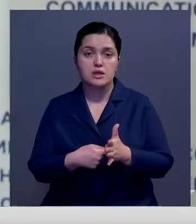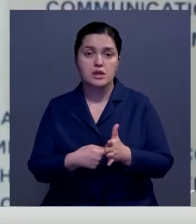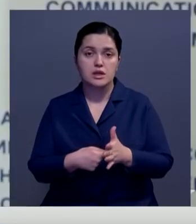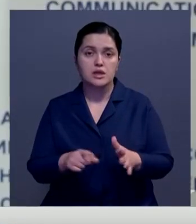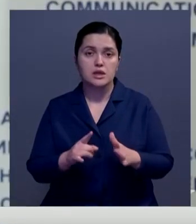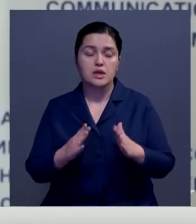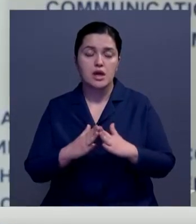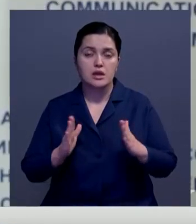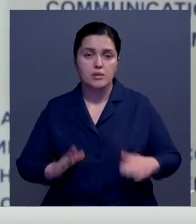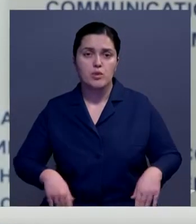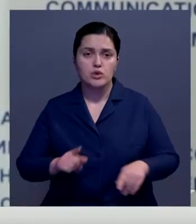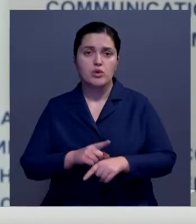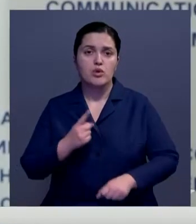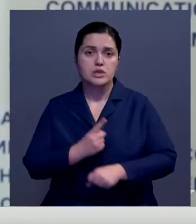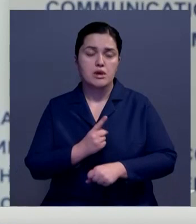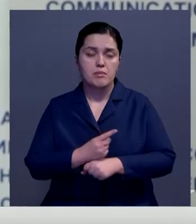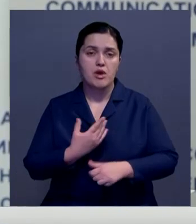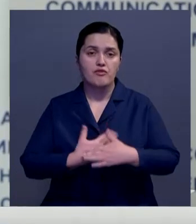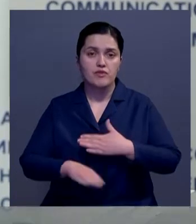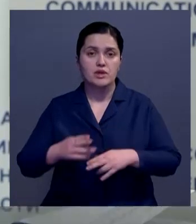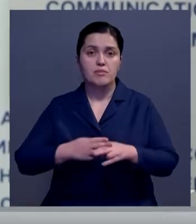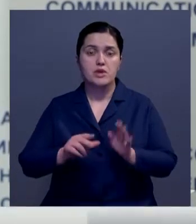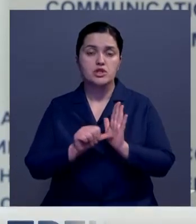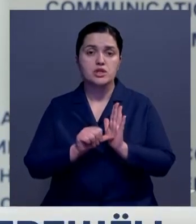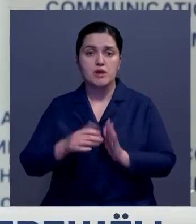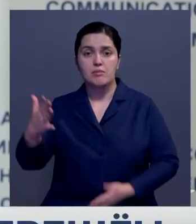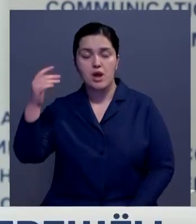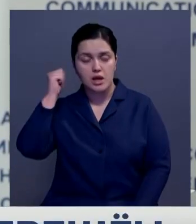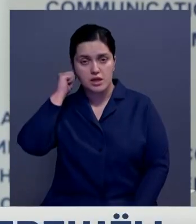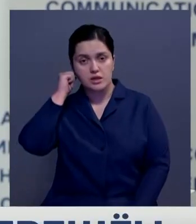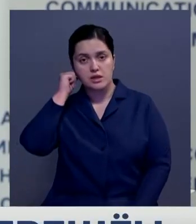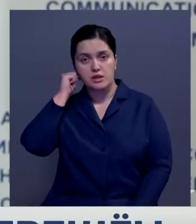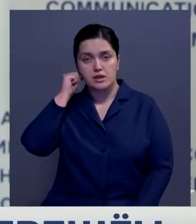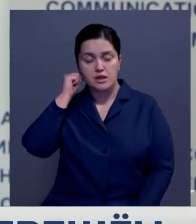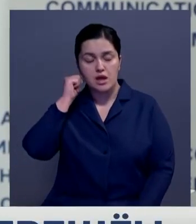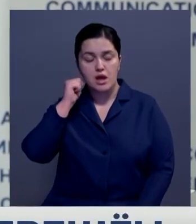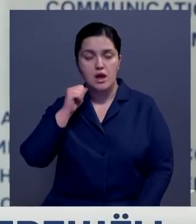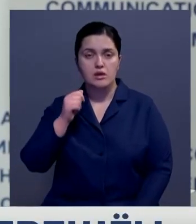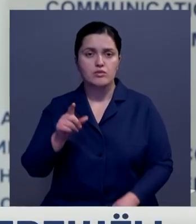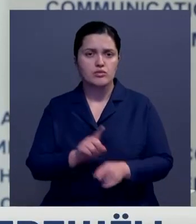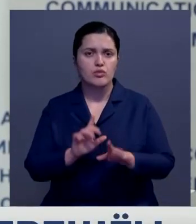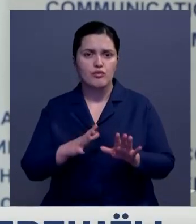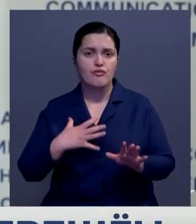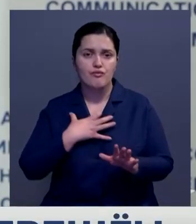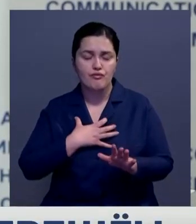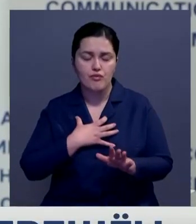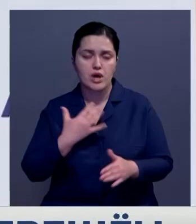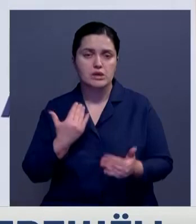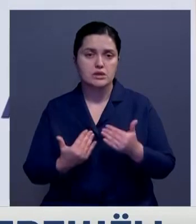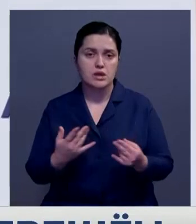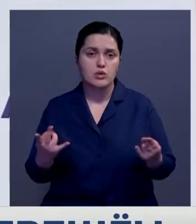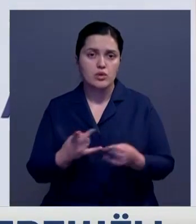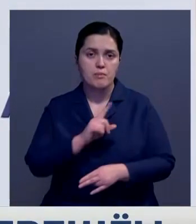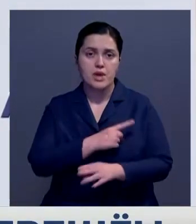дому. Ограничен выход лиц старше 65 лет без крайней необходимости, только если это